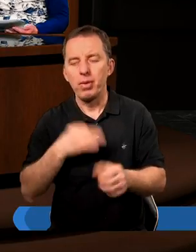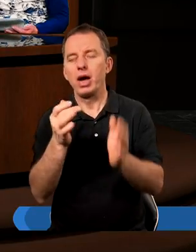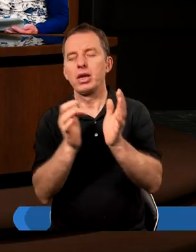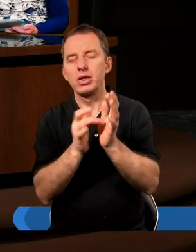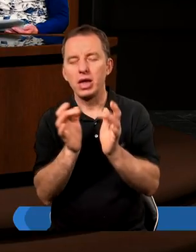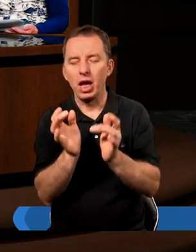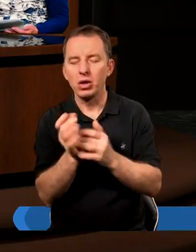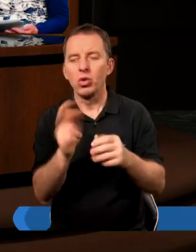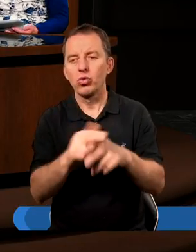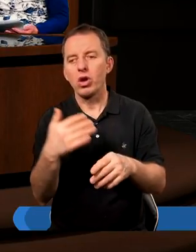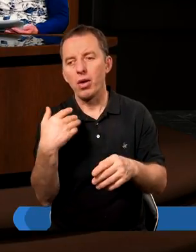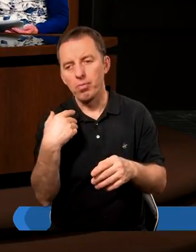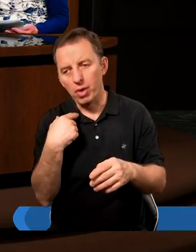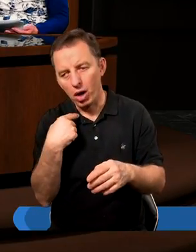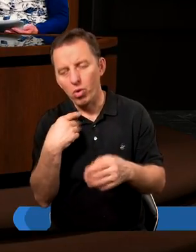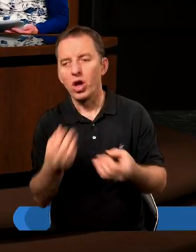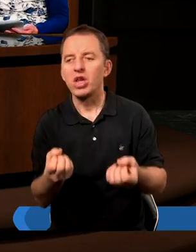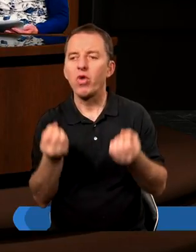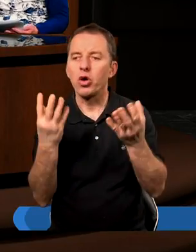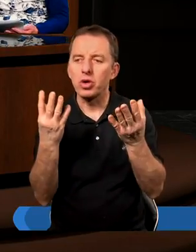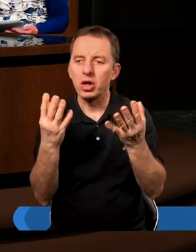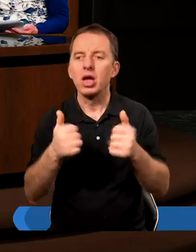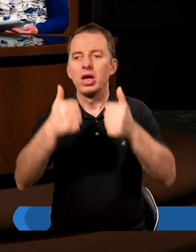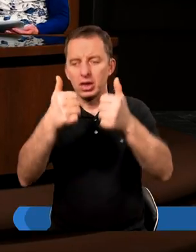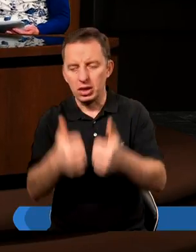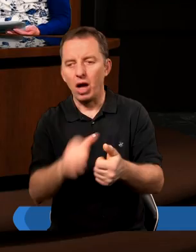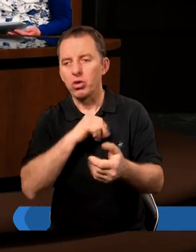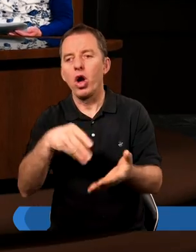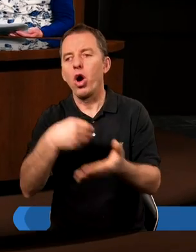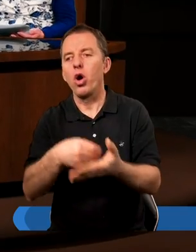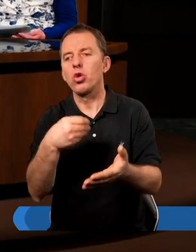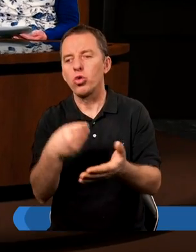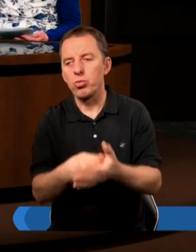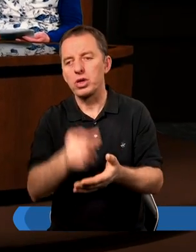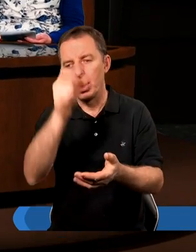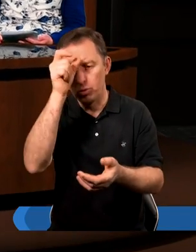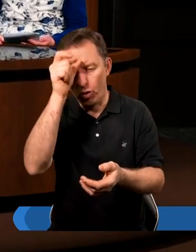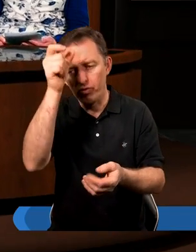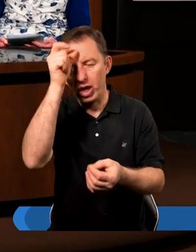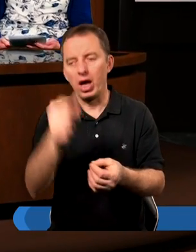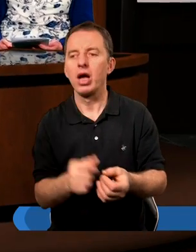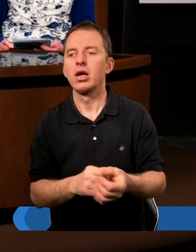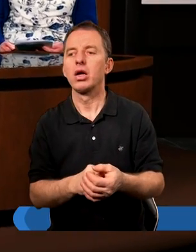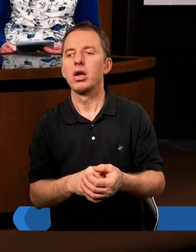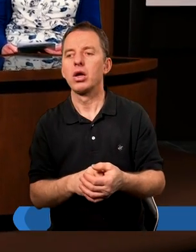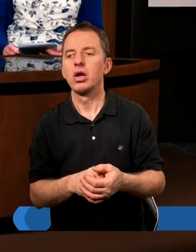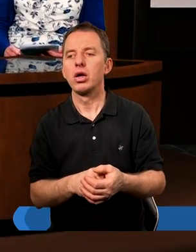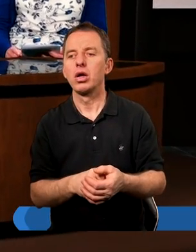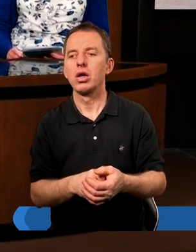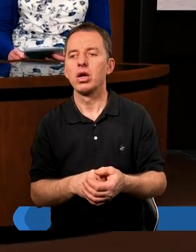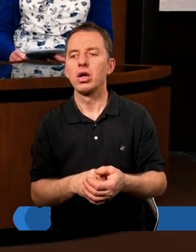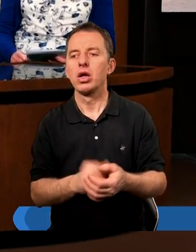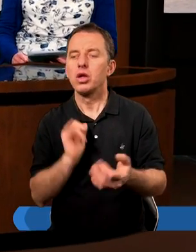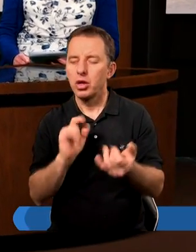Jezus, który był stworzycielem, stał się też odkupicielem człowieka i